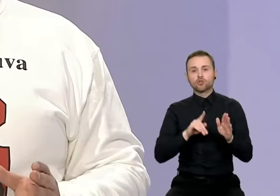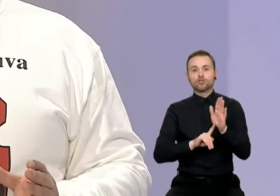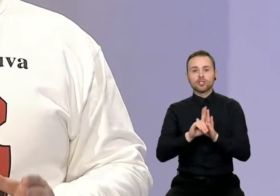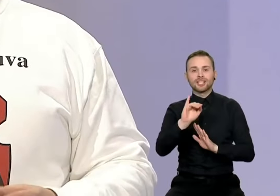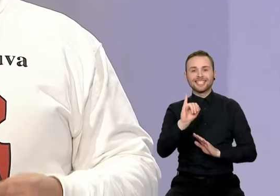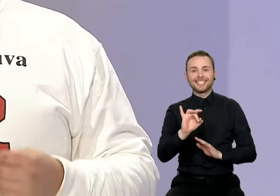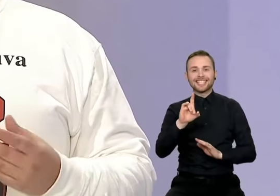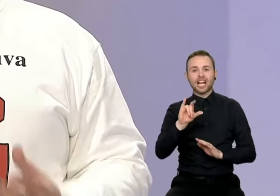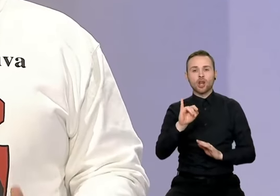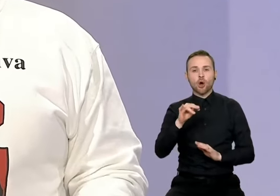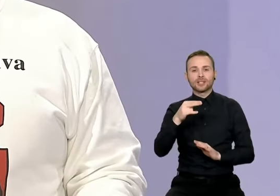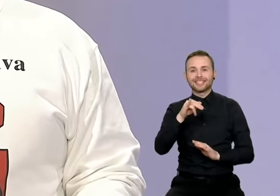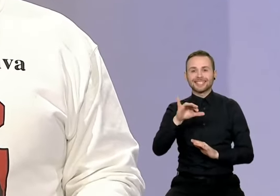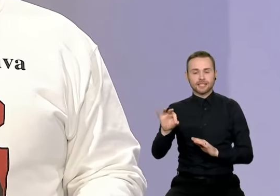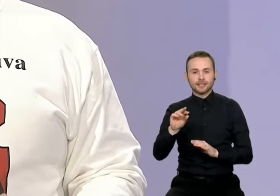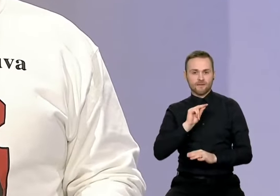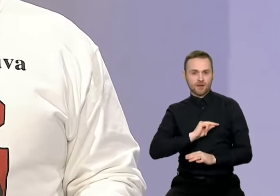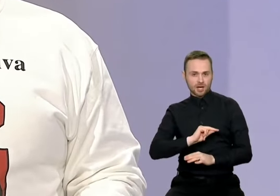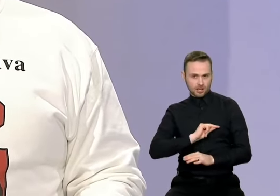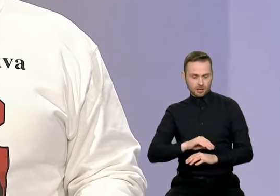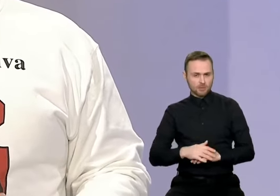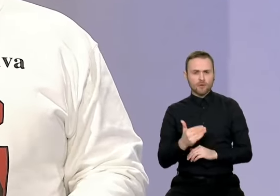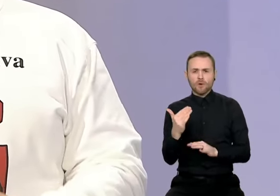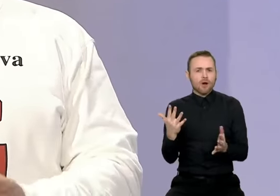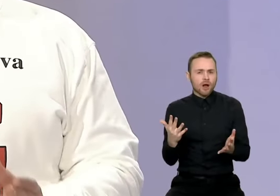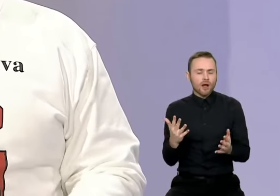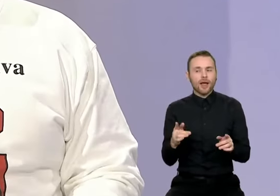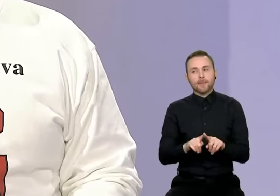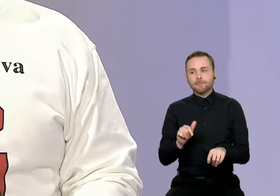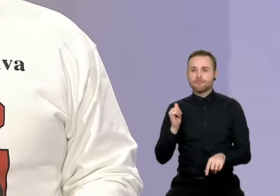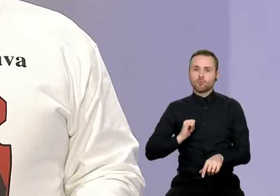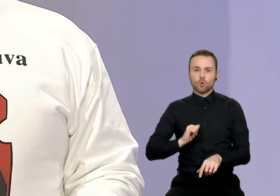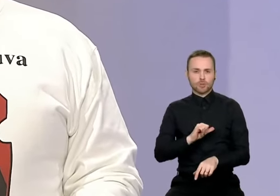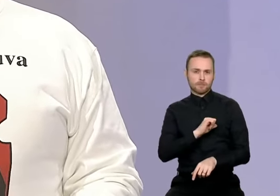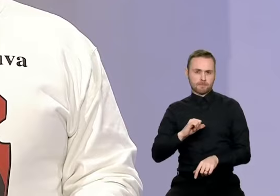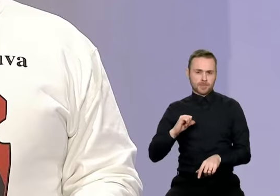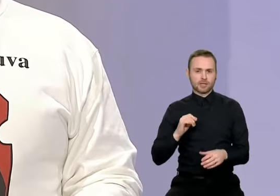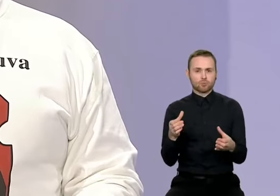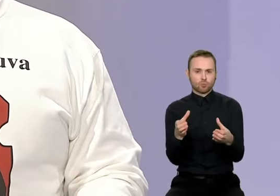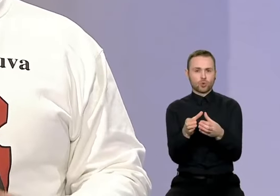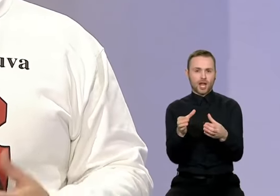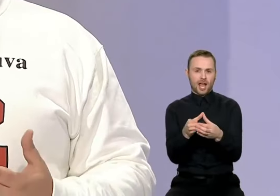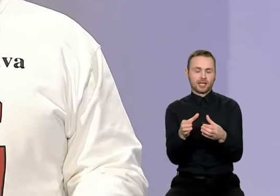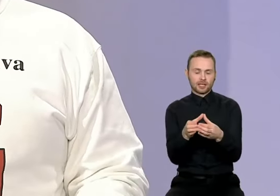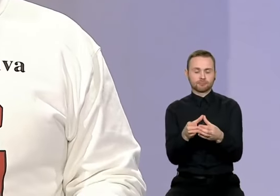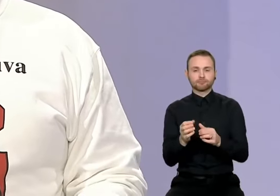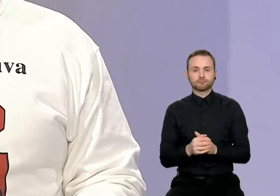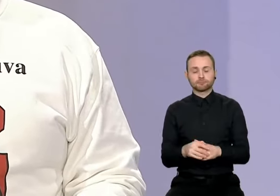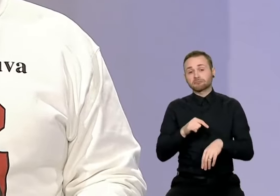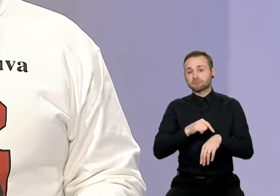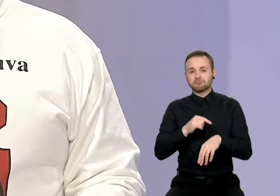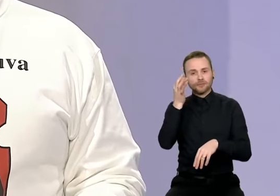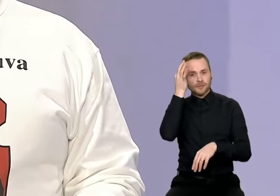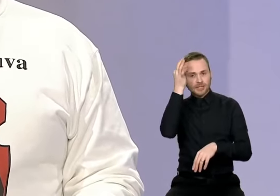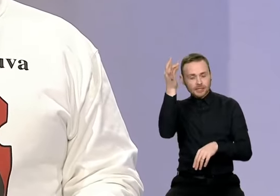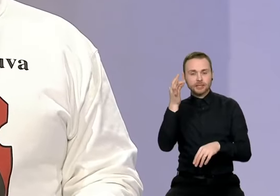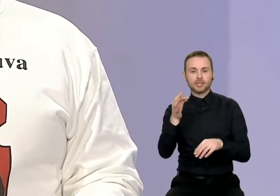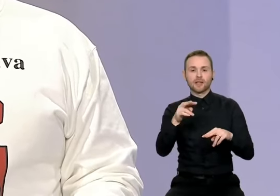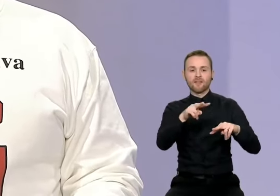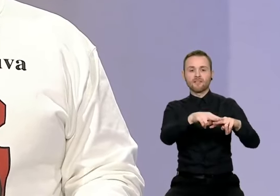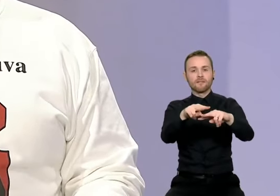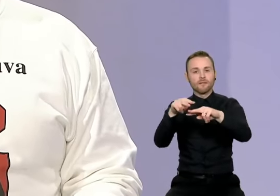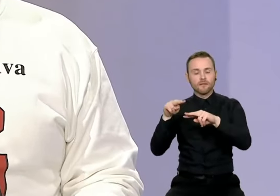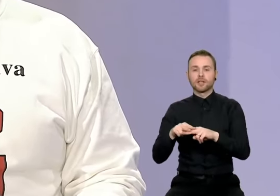Į galiotinių veikimas tai tokie, kaip ir savanoriški gyventojų būreliai, kurie tam tikrų metų, tam tikriose teritorijose